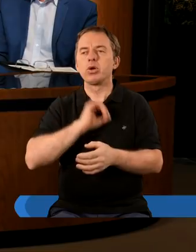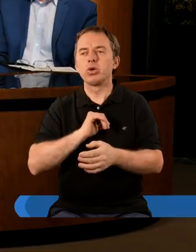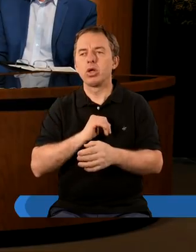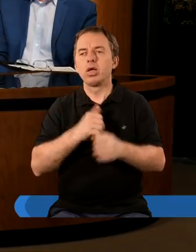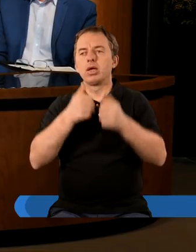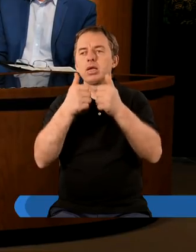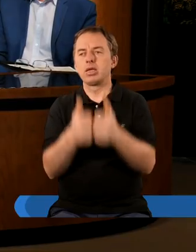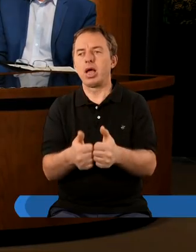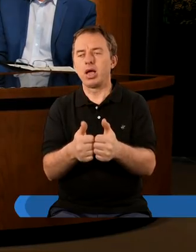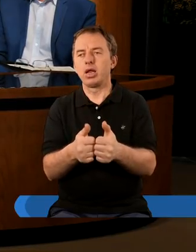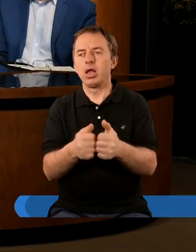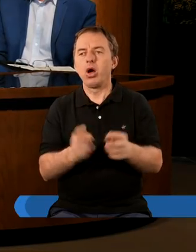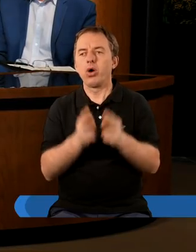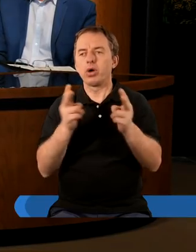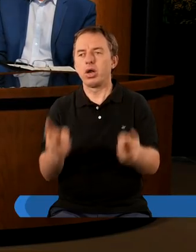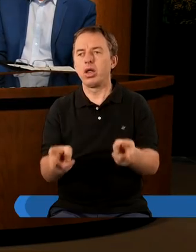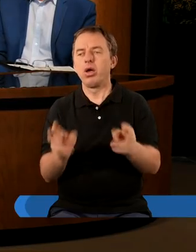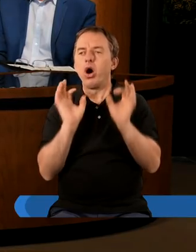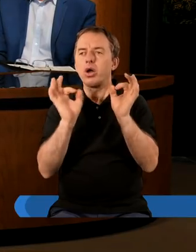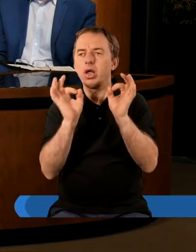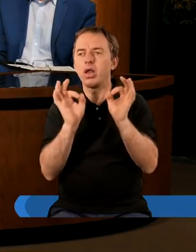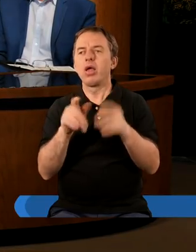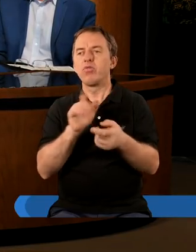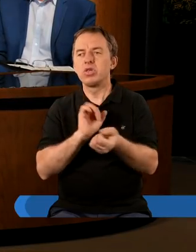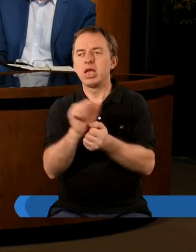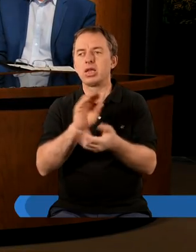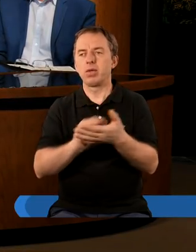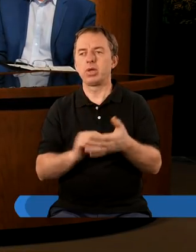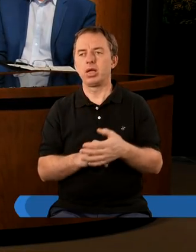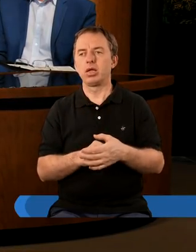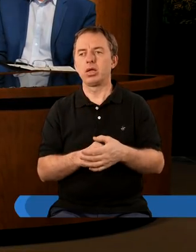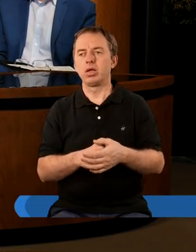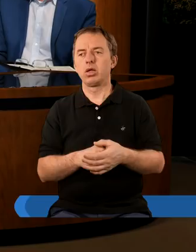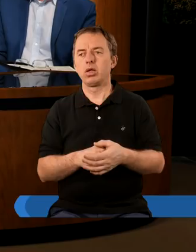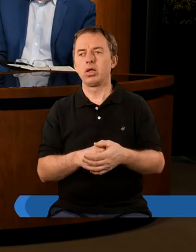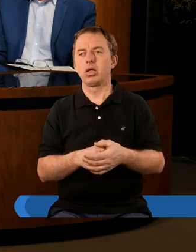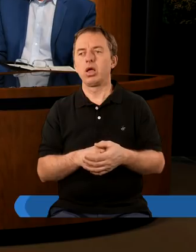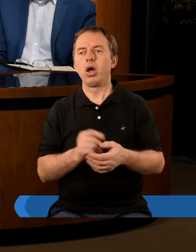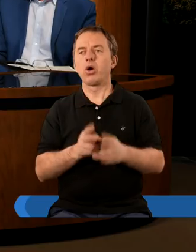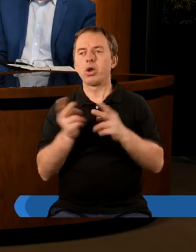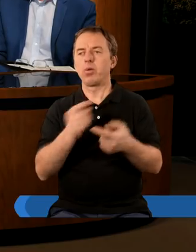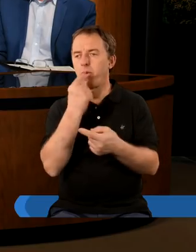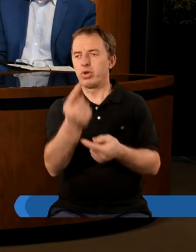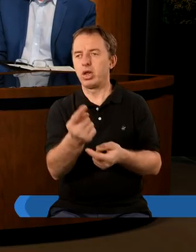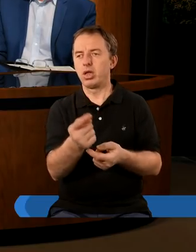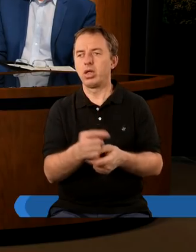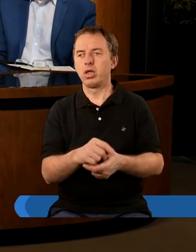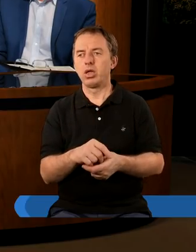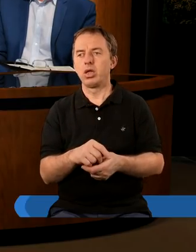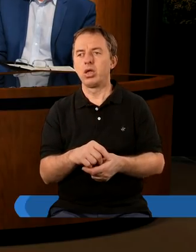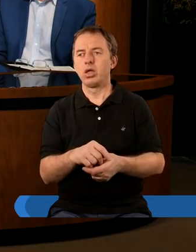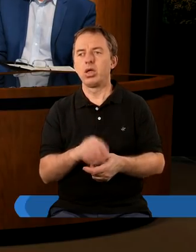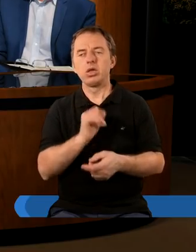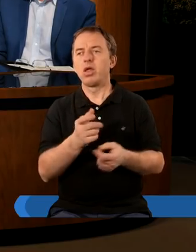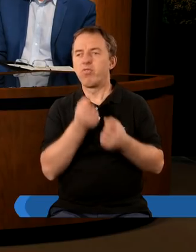stan jest no koszmarny bo w oryginale tu wręcz jest takie określenie nawet nie